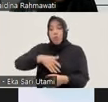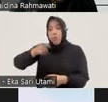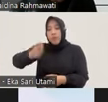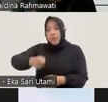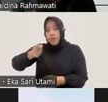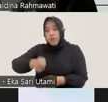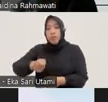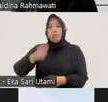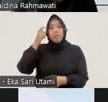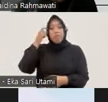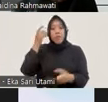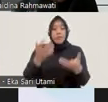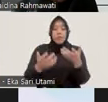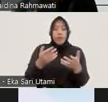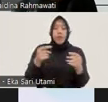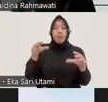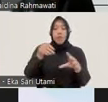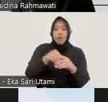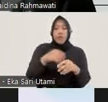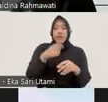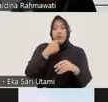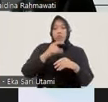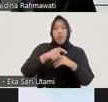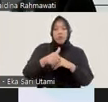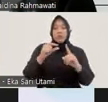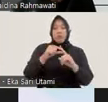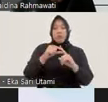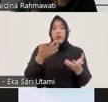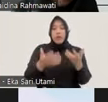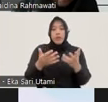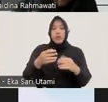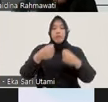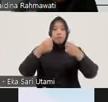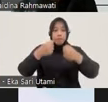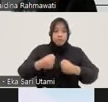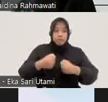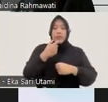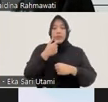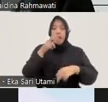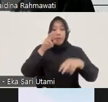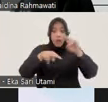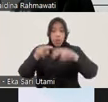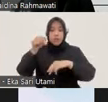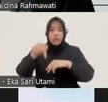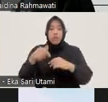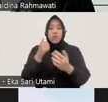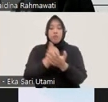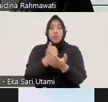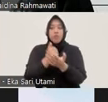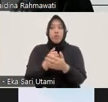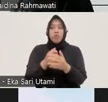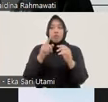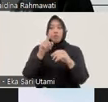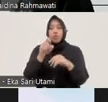mediasi penal tersebut di dalam proses peradilan pidana nah konteks pengawasan inilah yang juga yang kami